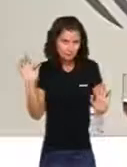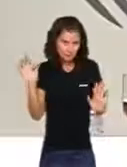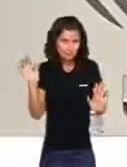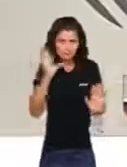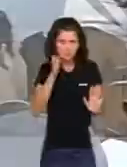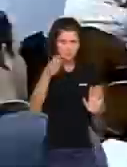Més coses.